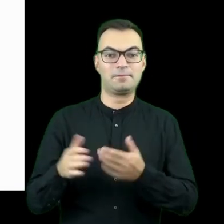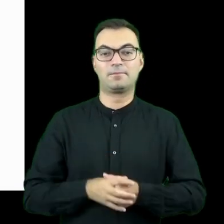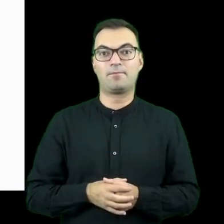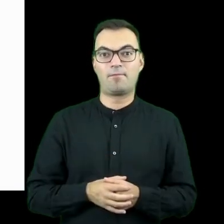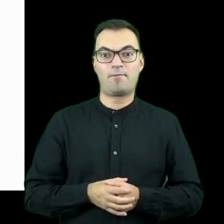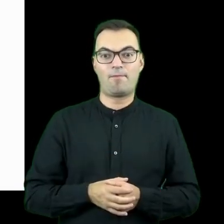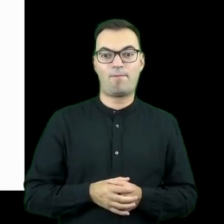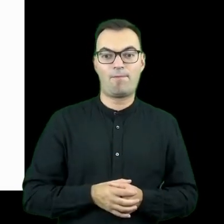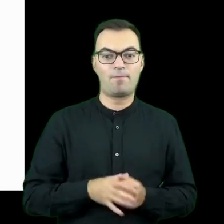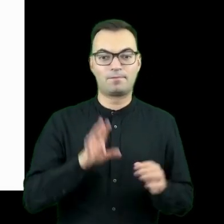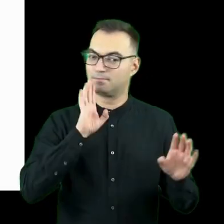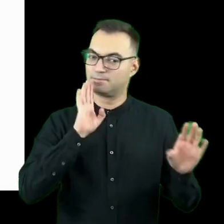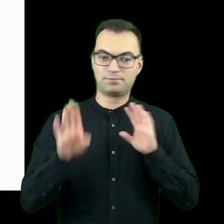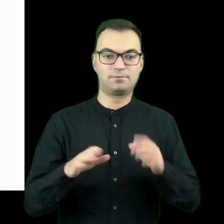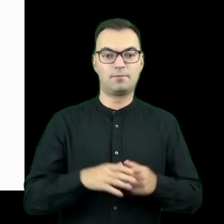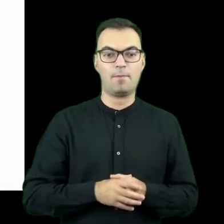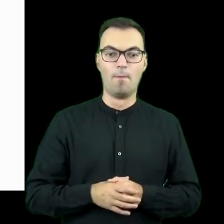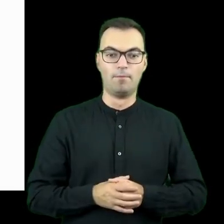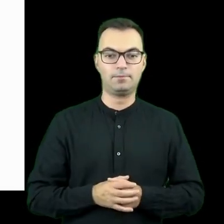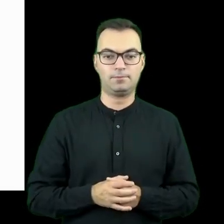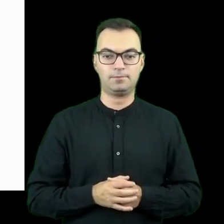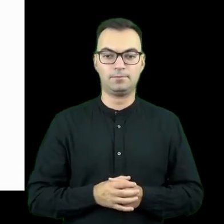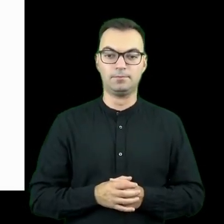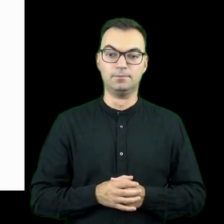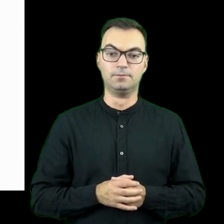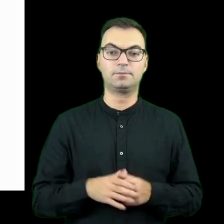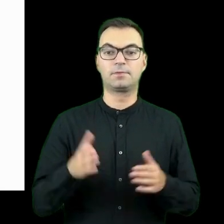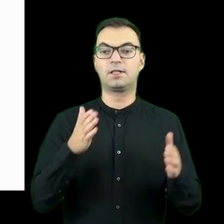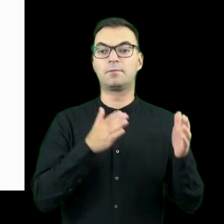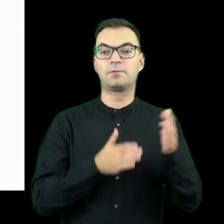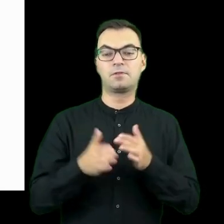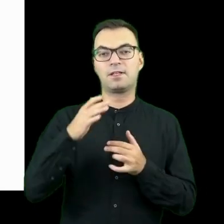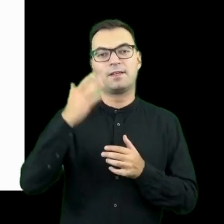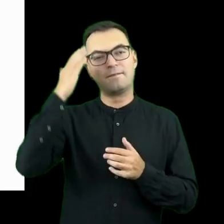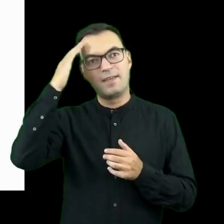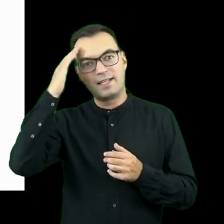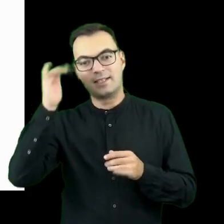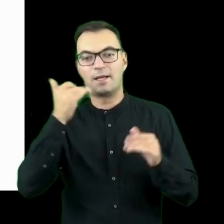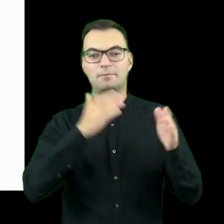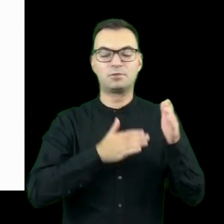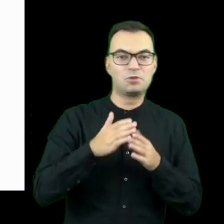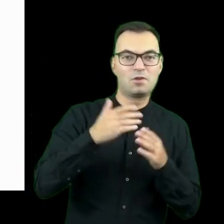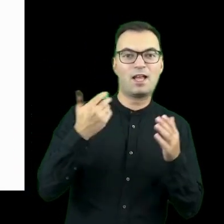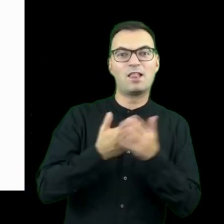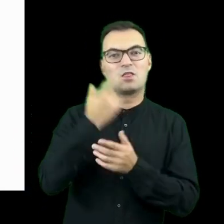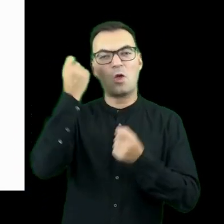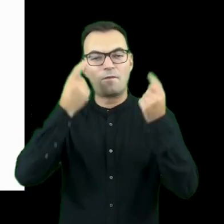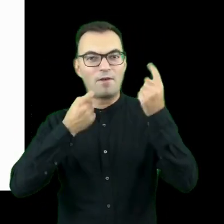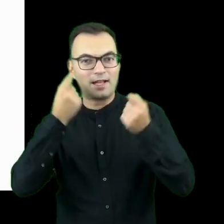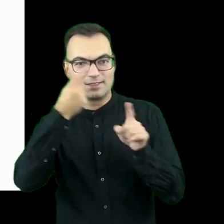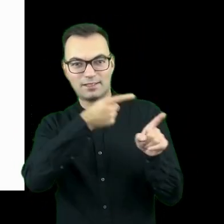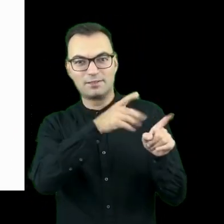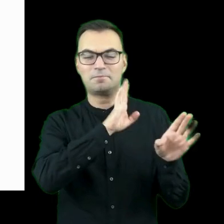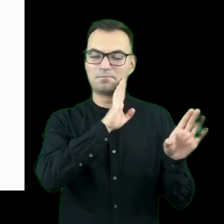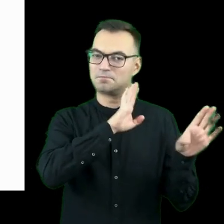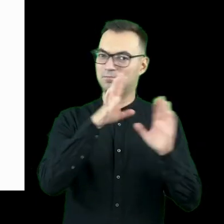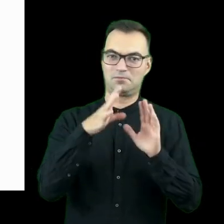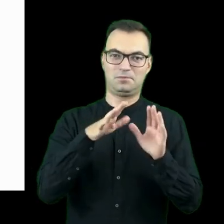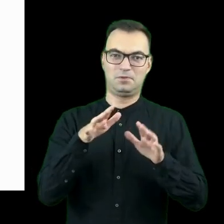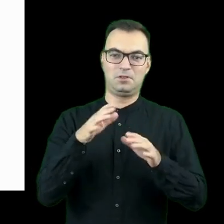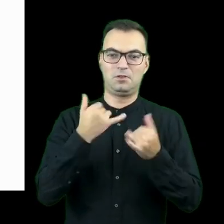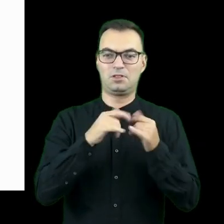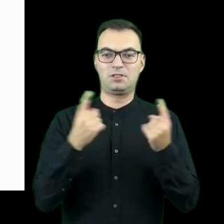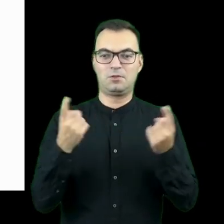no właściwie na tej samej zasadzie, tak, ten wypracowany know-how przy budowie innowacji komercyjnych może być stosowany w bardzo różnych